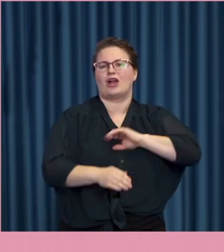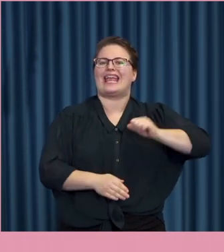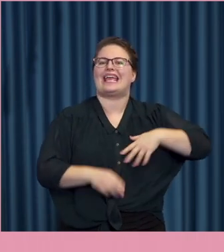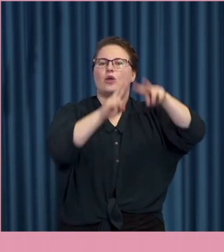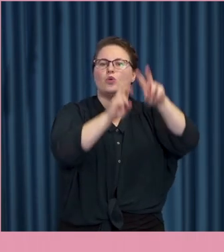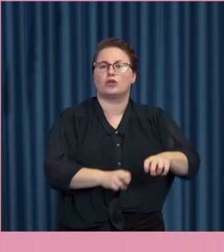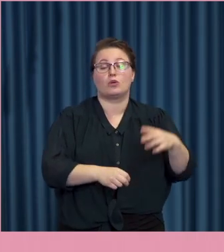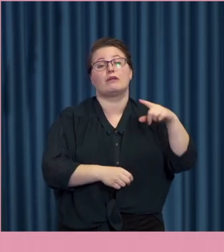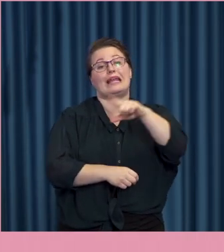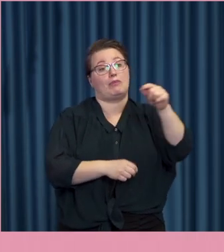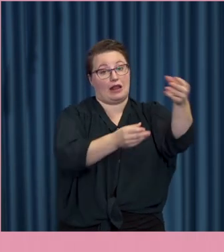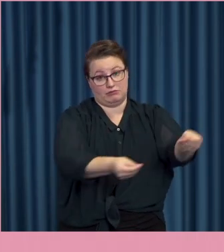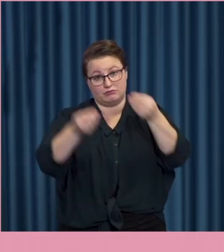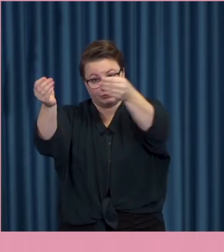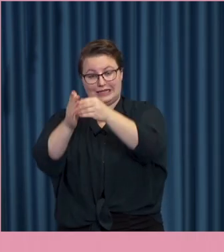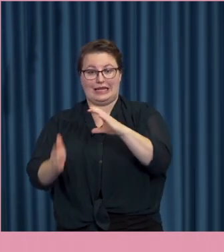lämnas över till Säpo.